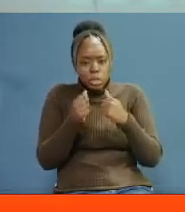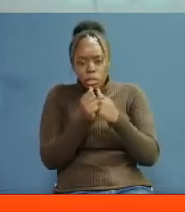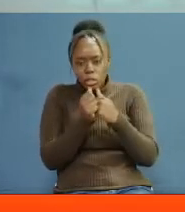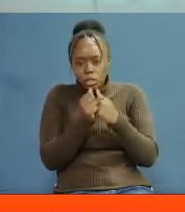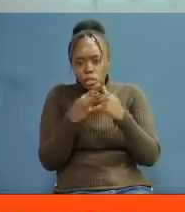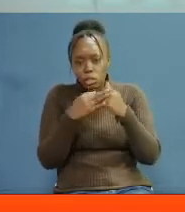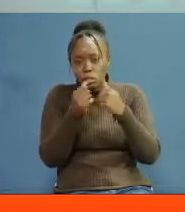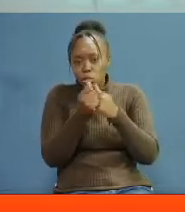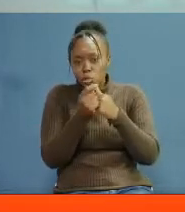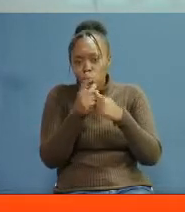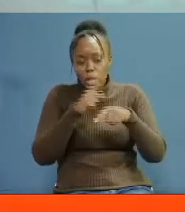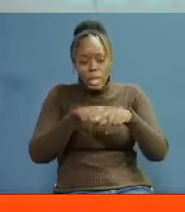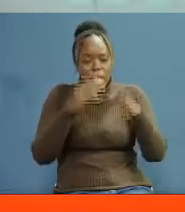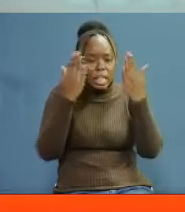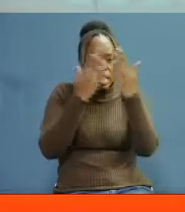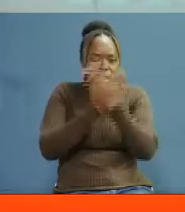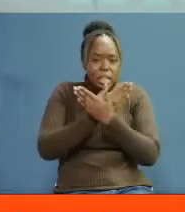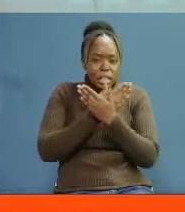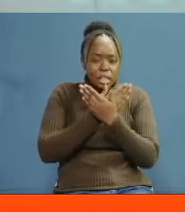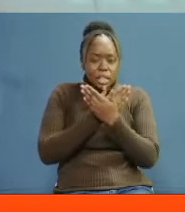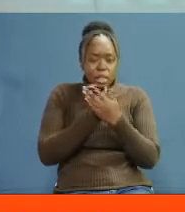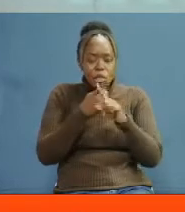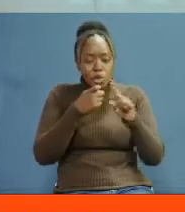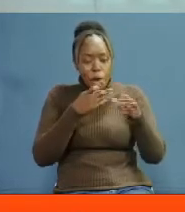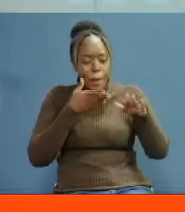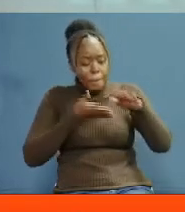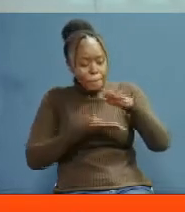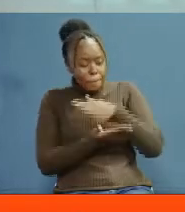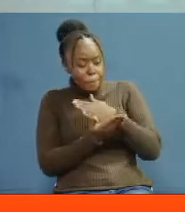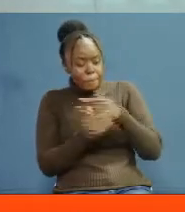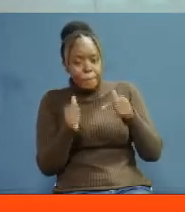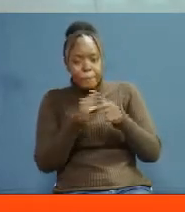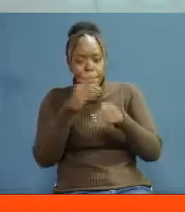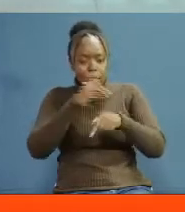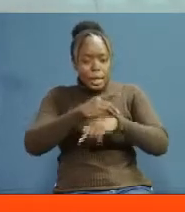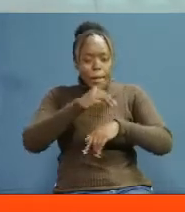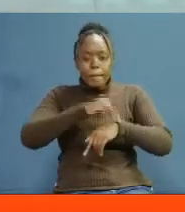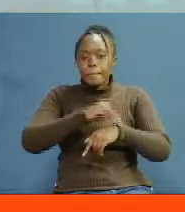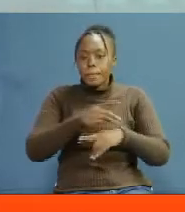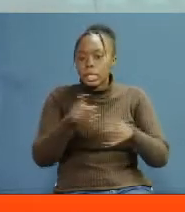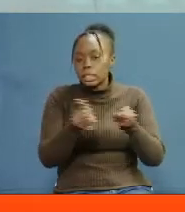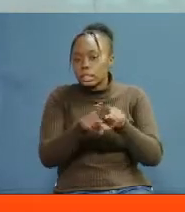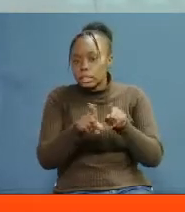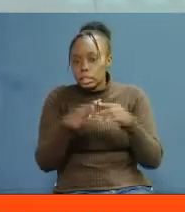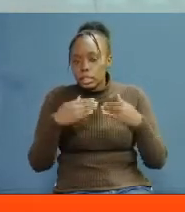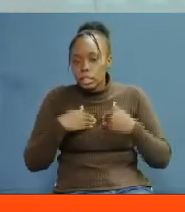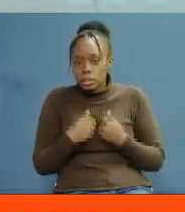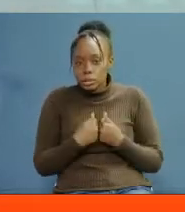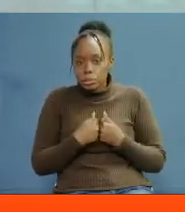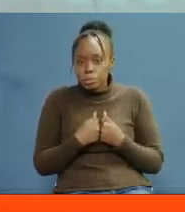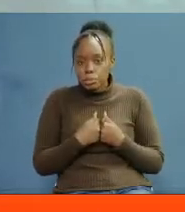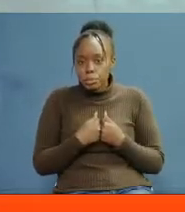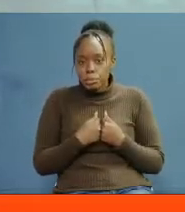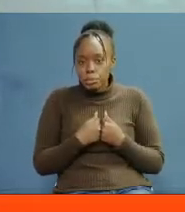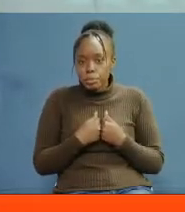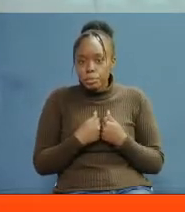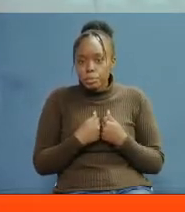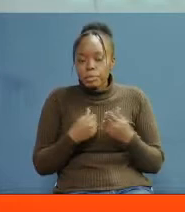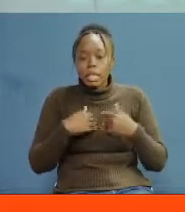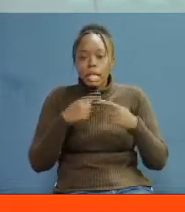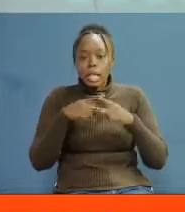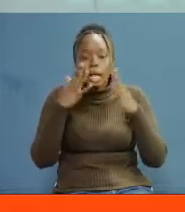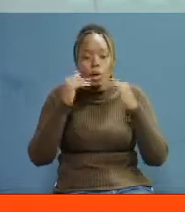usiku iyo ni asubui kabla ya siku ya alhamisi Na vile vile pia ina polisi